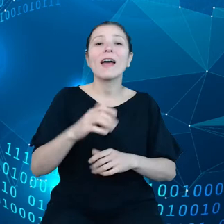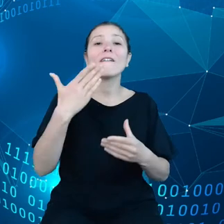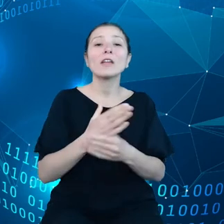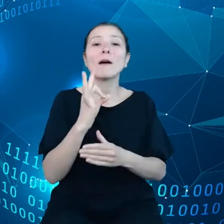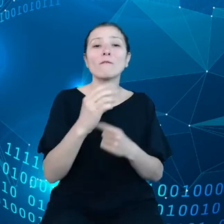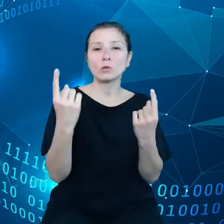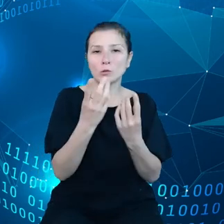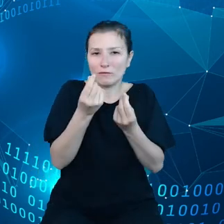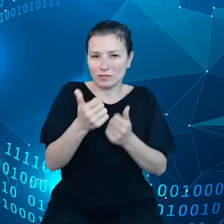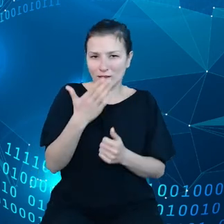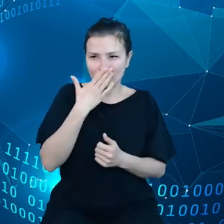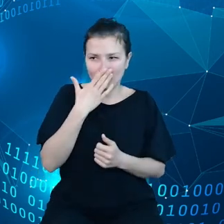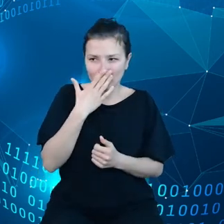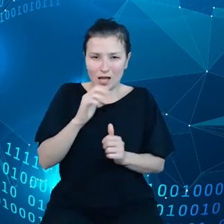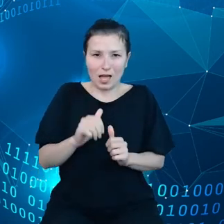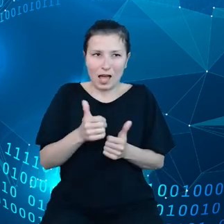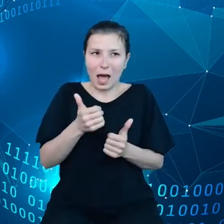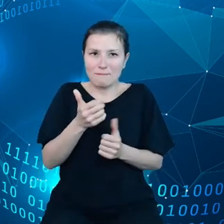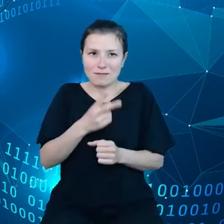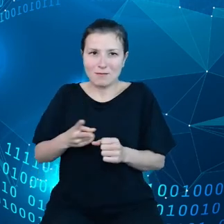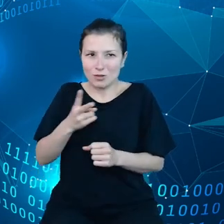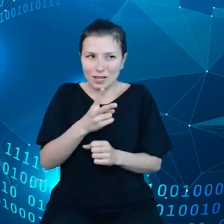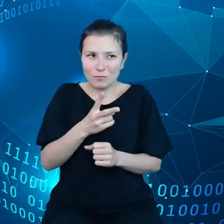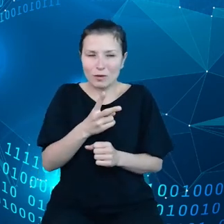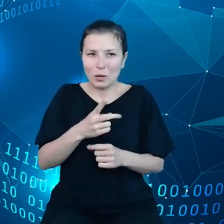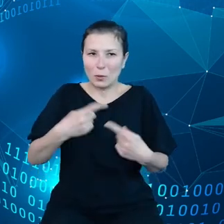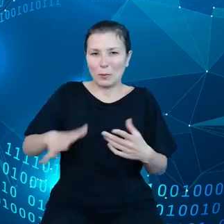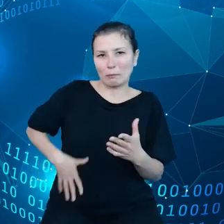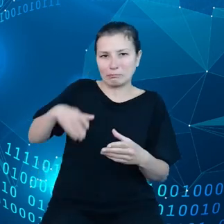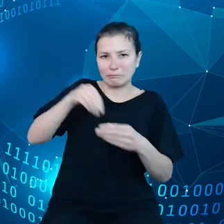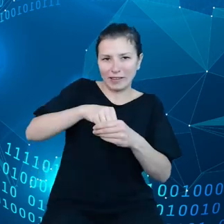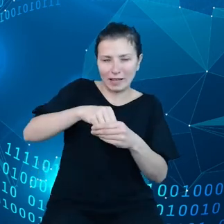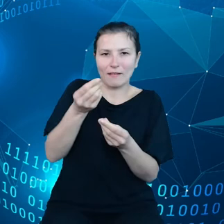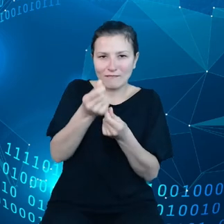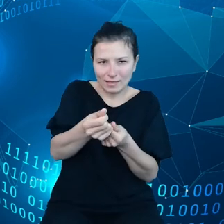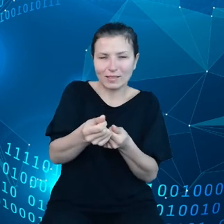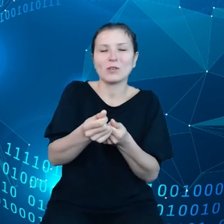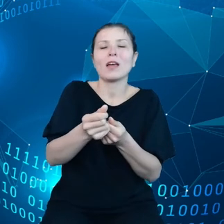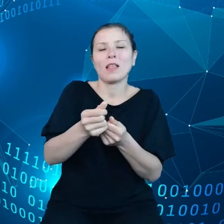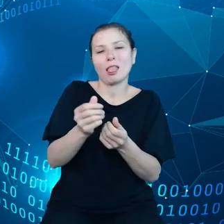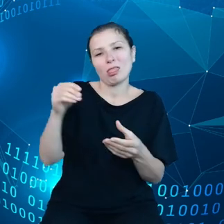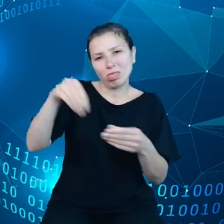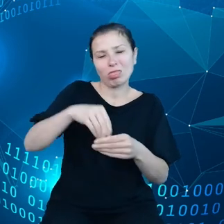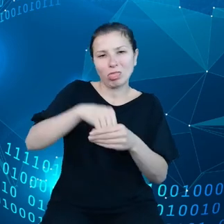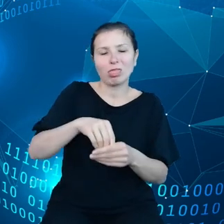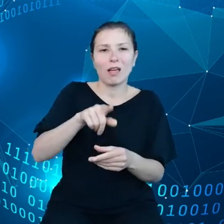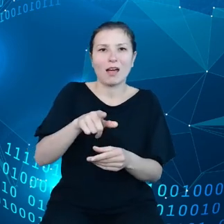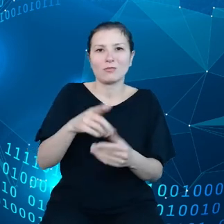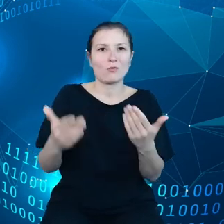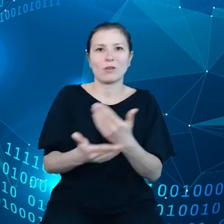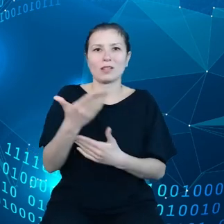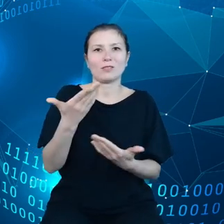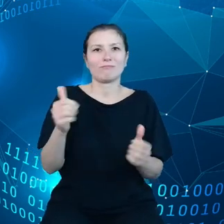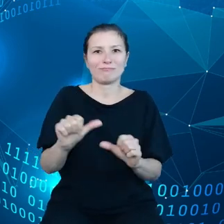przesadzić, nie postawić na roulewce, tylko bardziej podjąć świadomą decyzję. Pan Stokowski